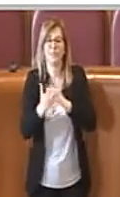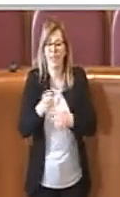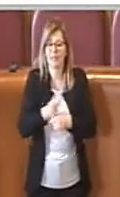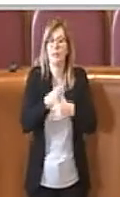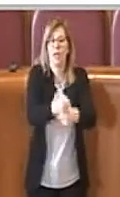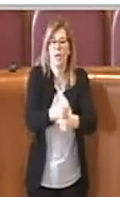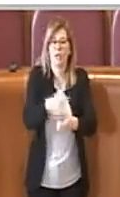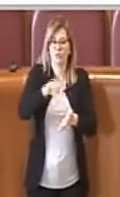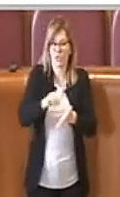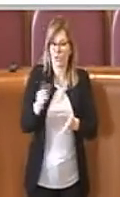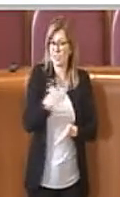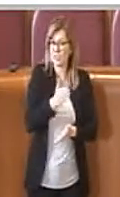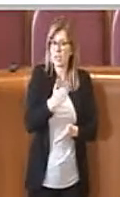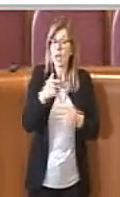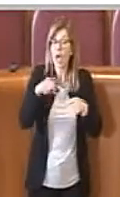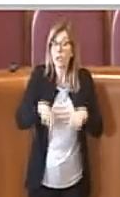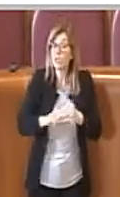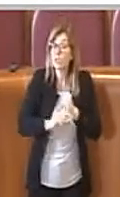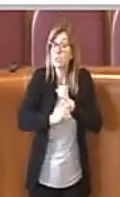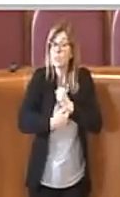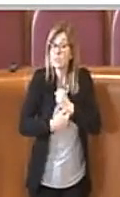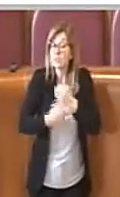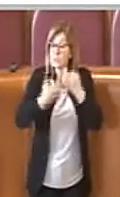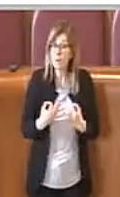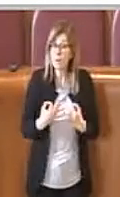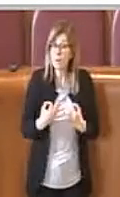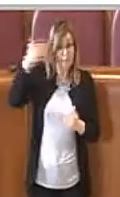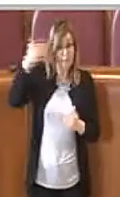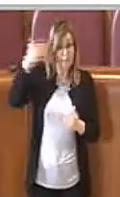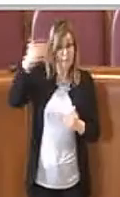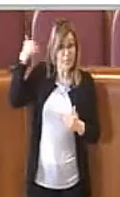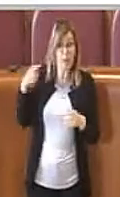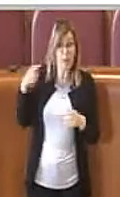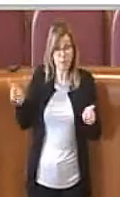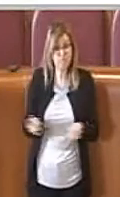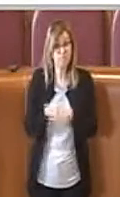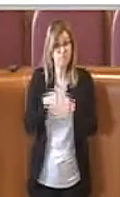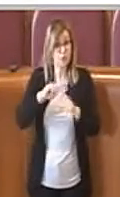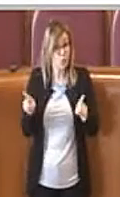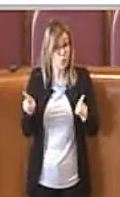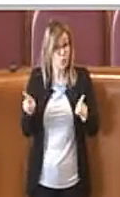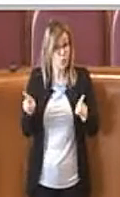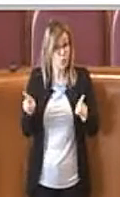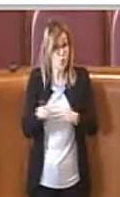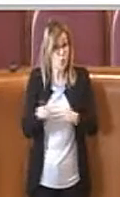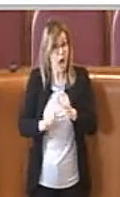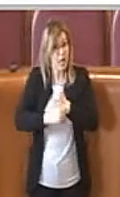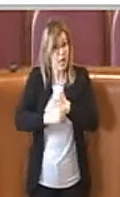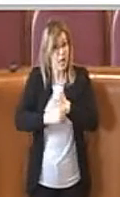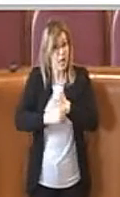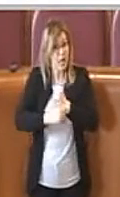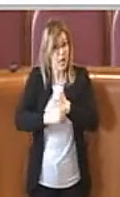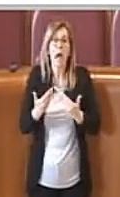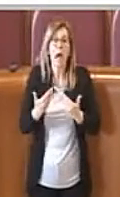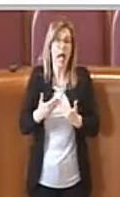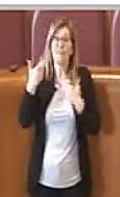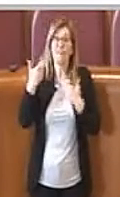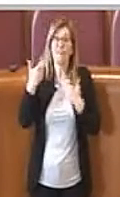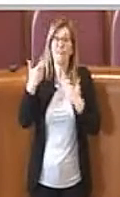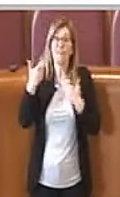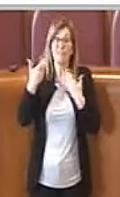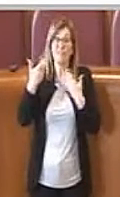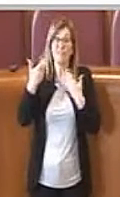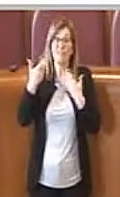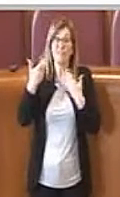al tempo questa durezza voi l'avete utilizzata perché magari oggi non ci trovavamo a votare questi debiti fuori bilancio